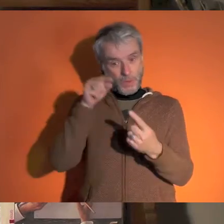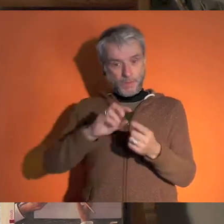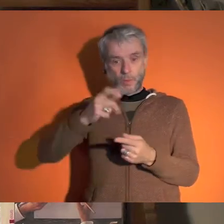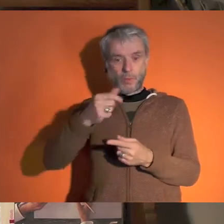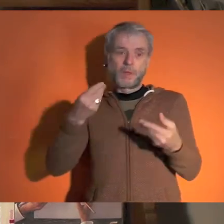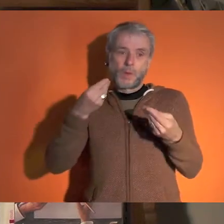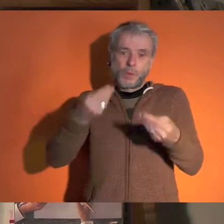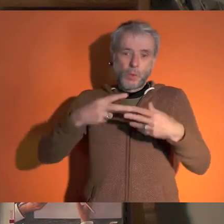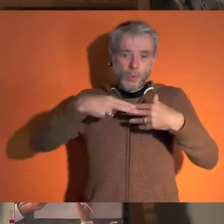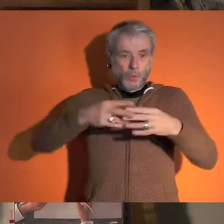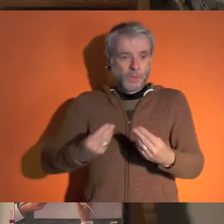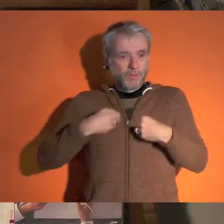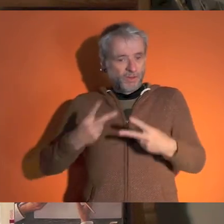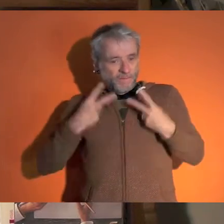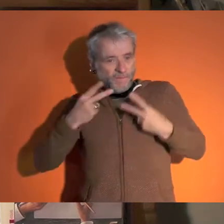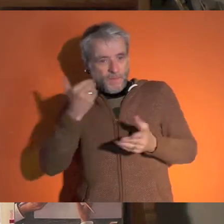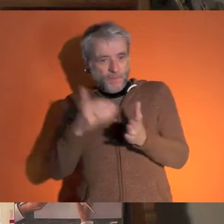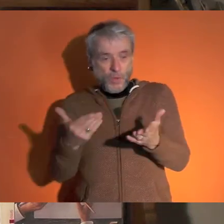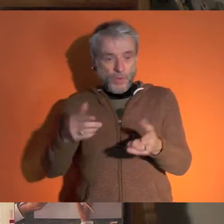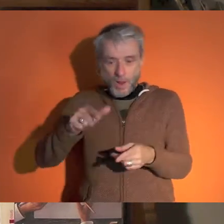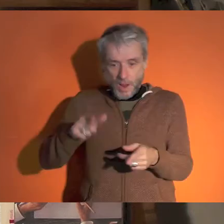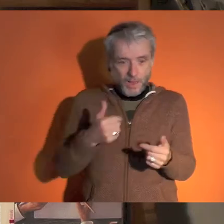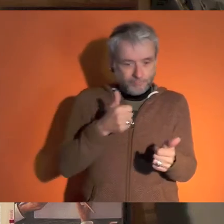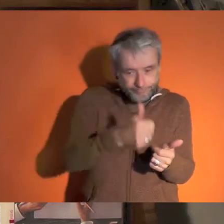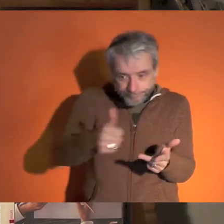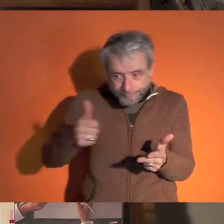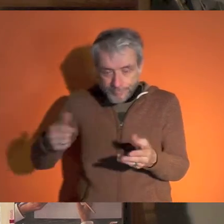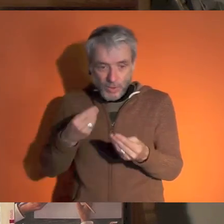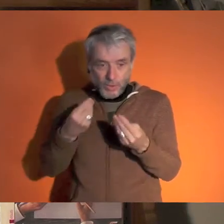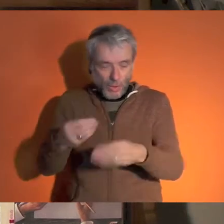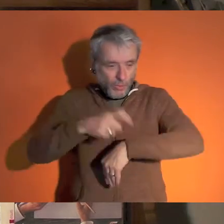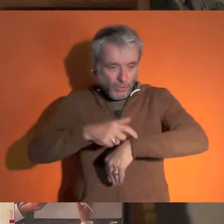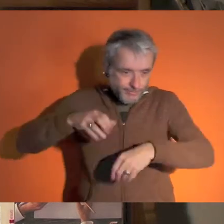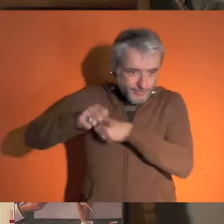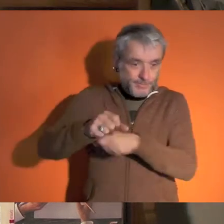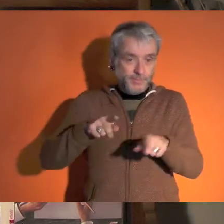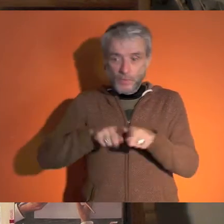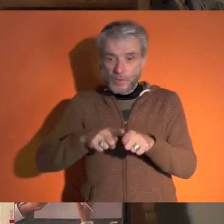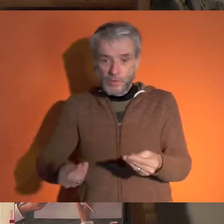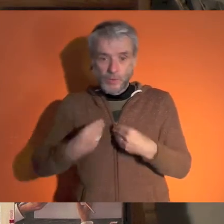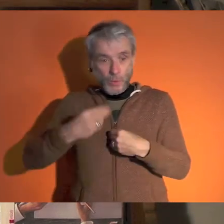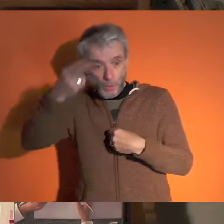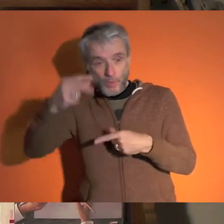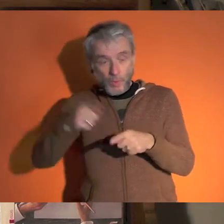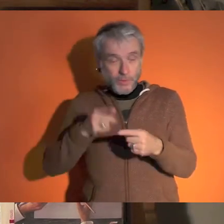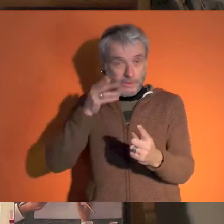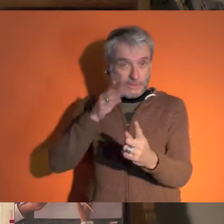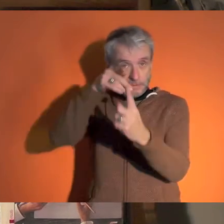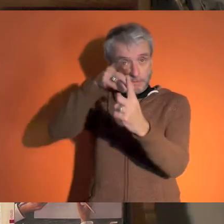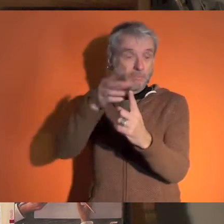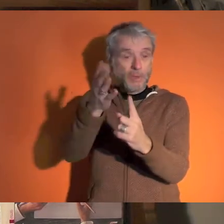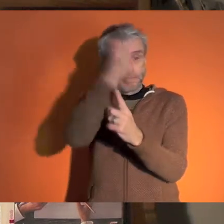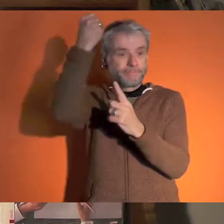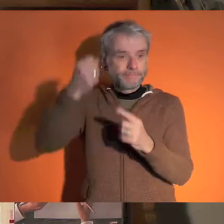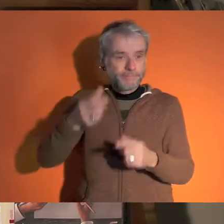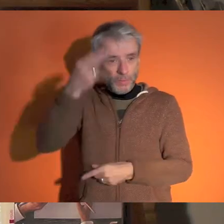être un outil émancipateur, un outil qui permet à chacun de gagner du temps, de comprendre, de s'approprier les sujets.